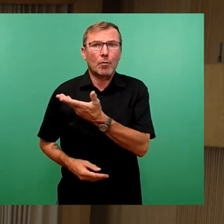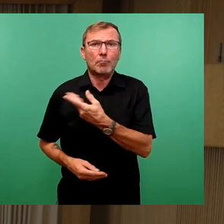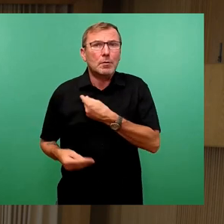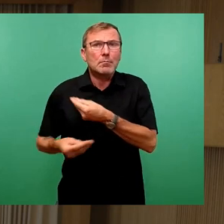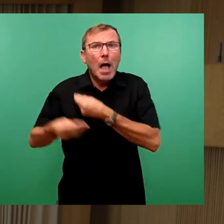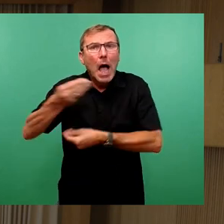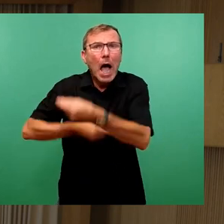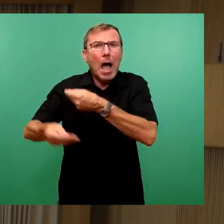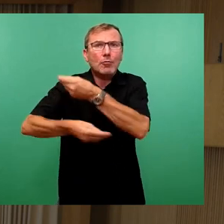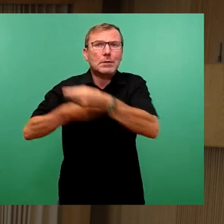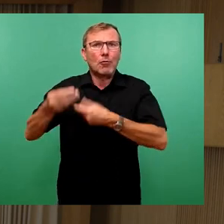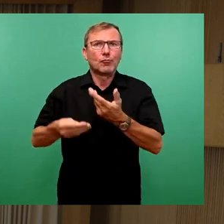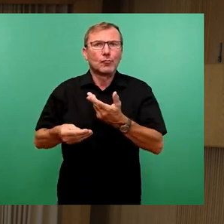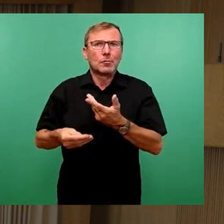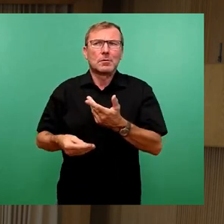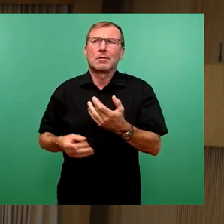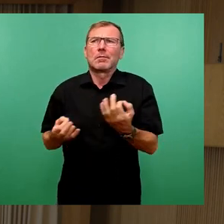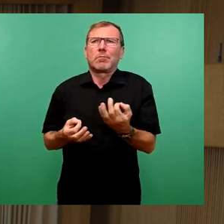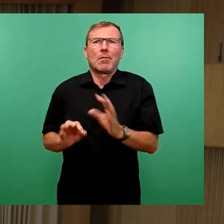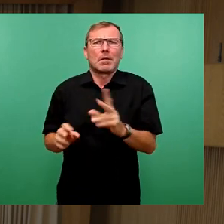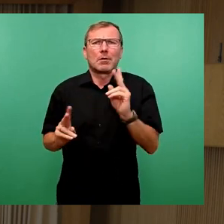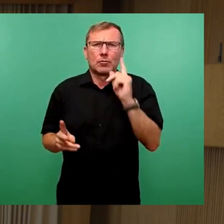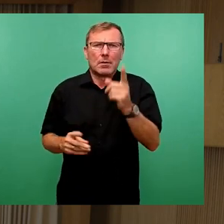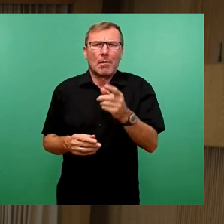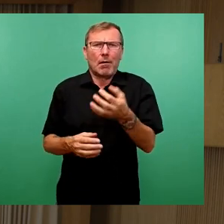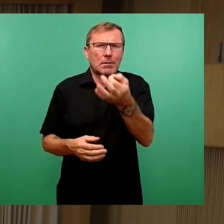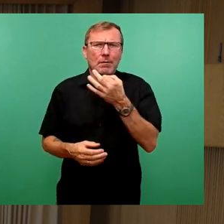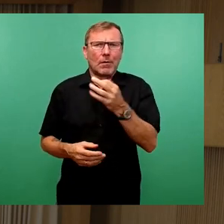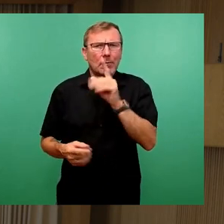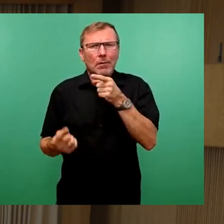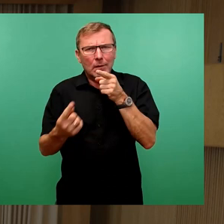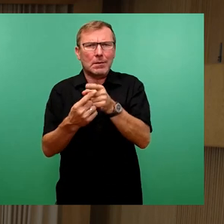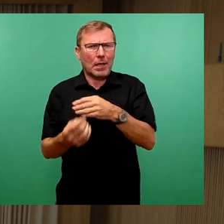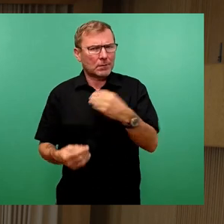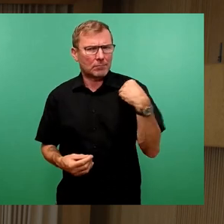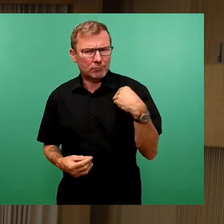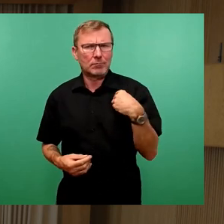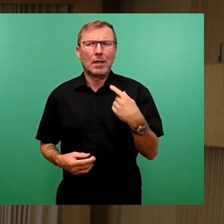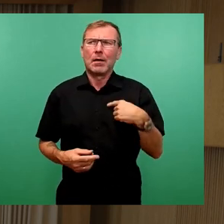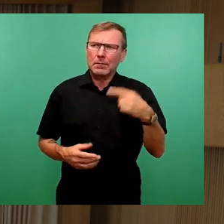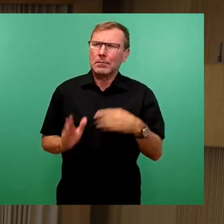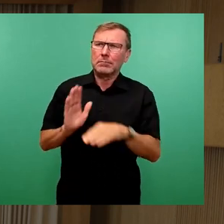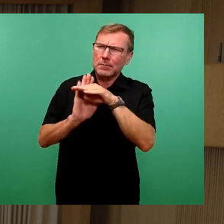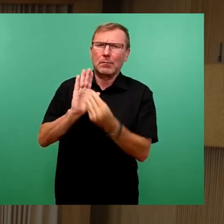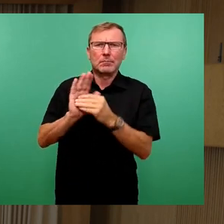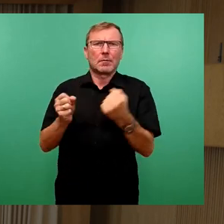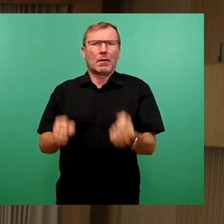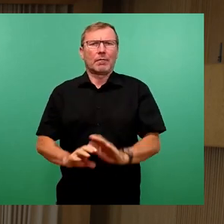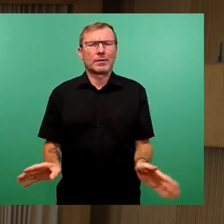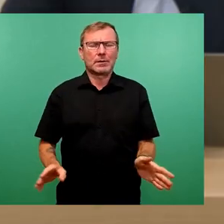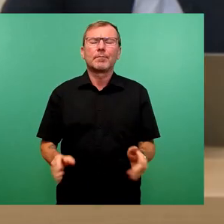bedarf nie einer Stadtratsanfrage, sondern einfach im direkten Zug gehen und dann ist das gesetzt. So, wir machen weiter